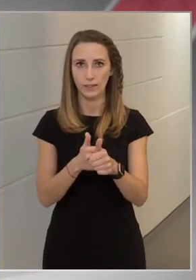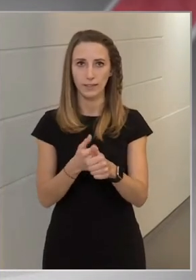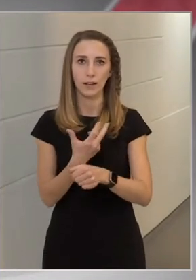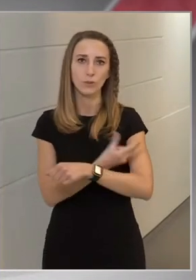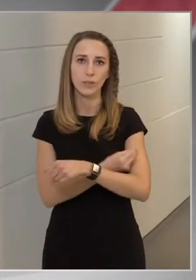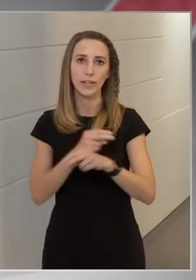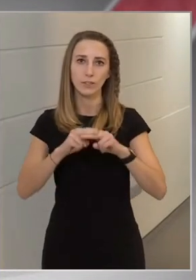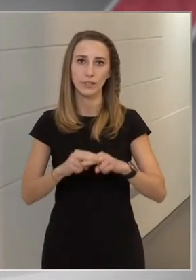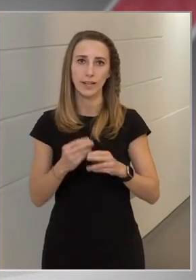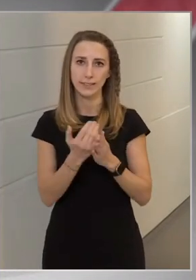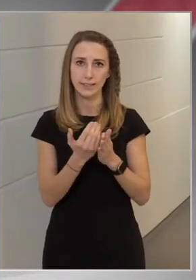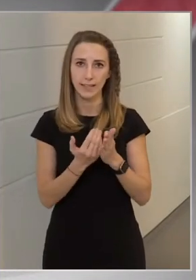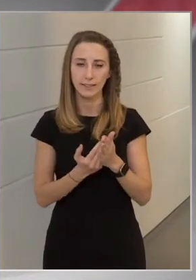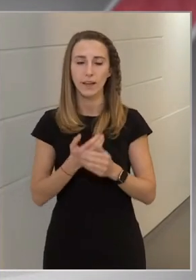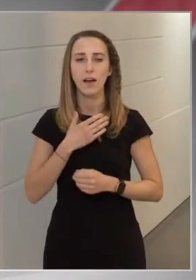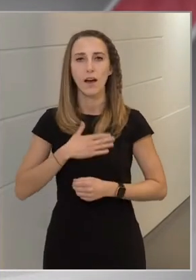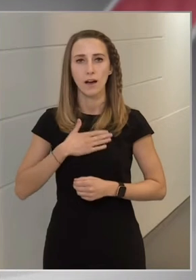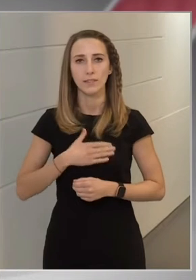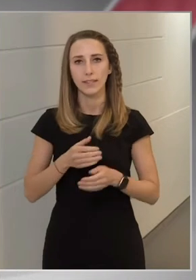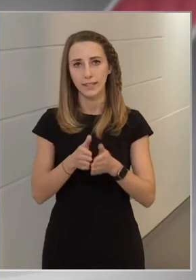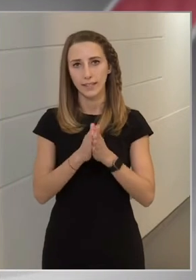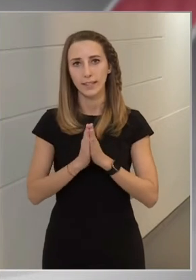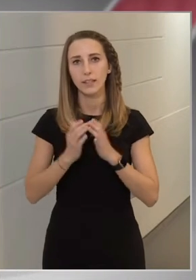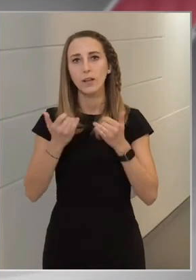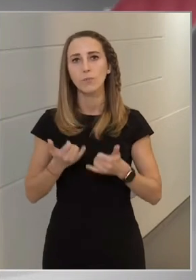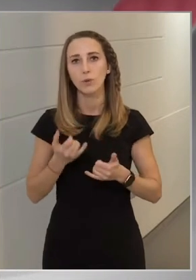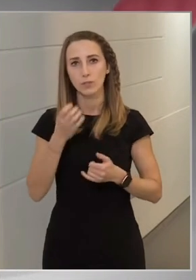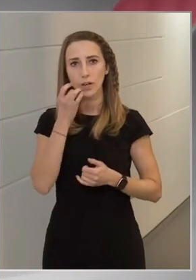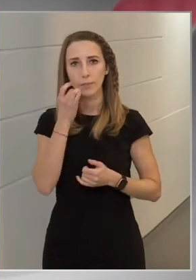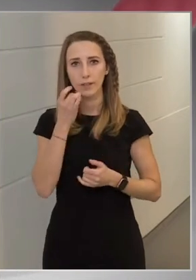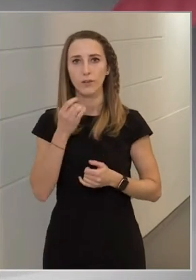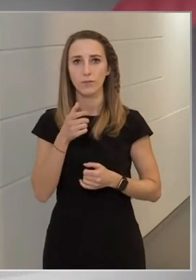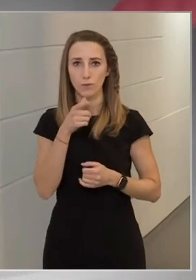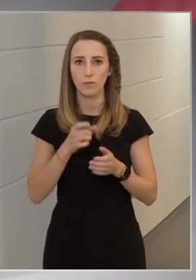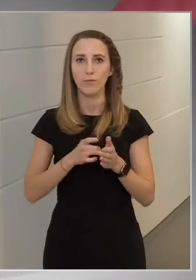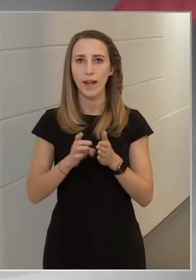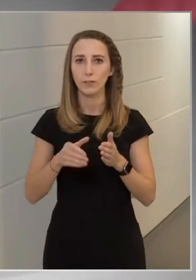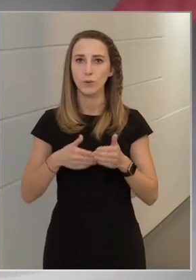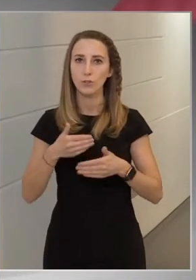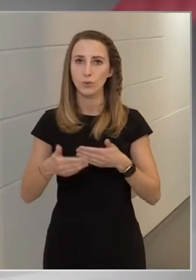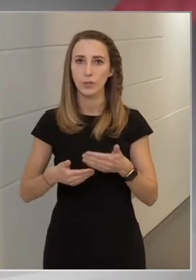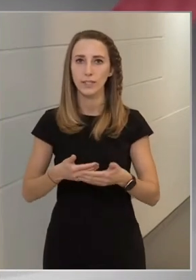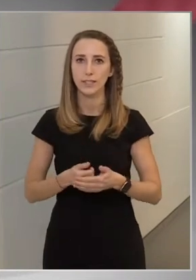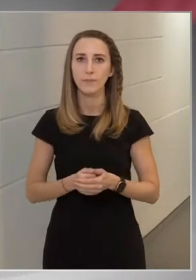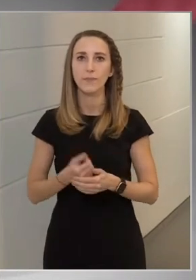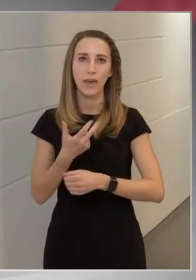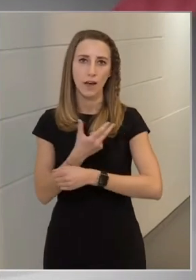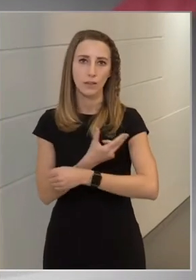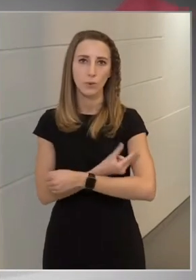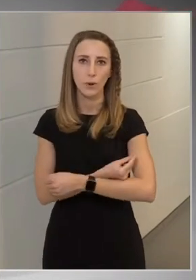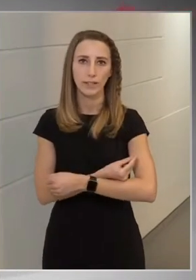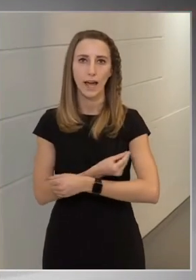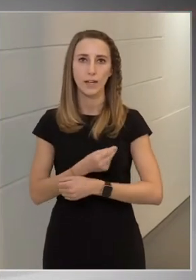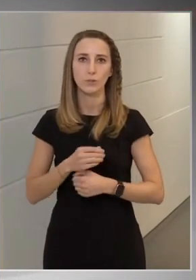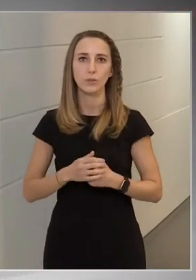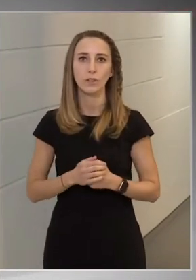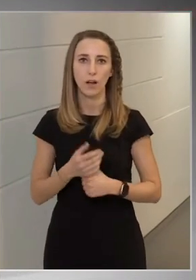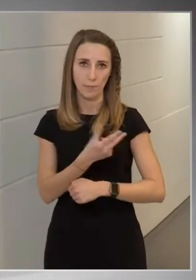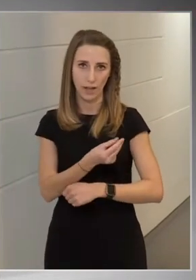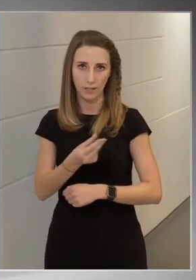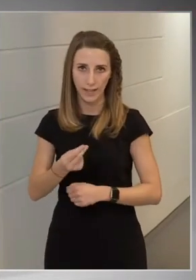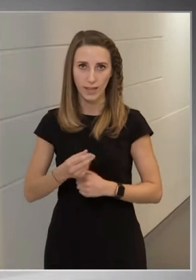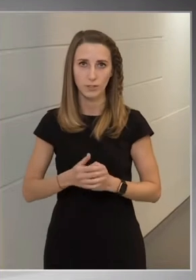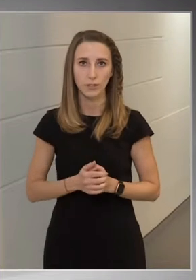oltási rend szerint. Azt szeretnénk kérni, hogy most, amikor fel fog gyorsulni az oltásoknak a